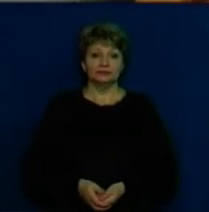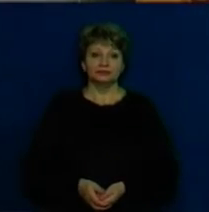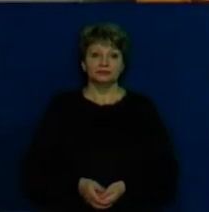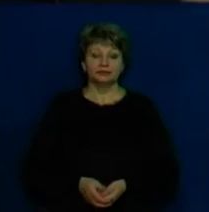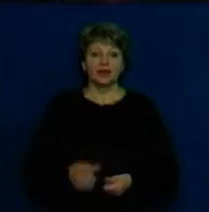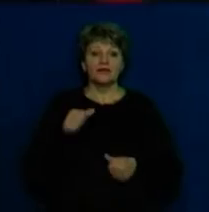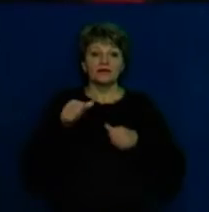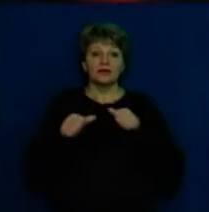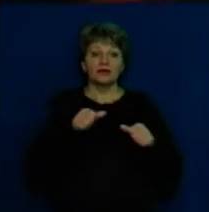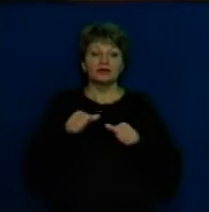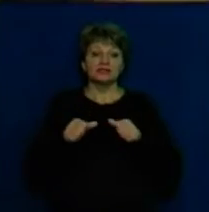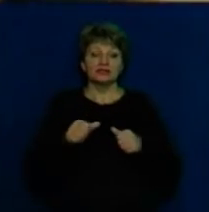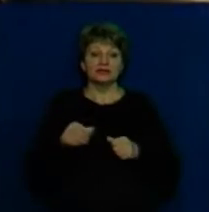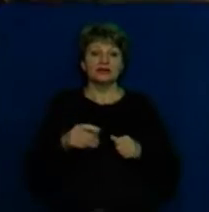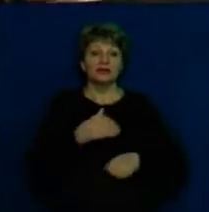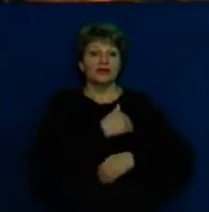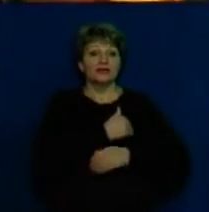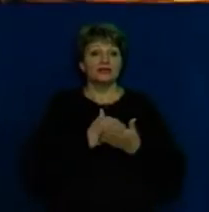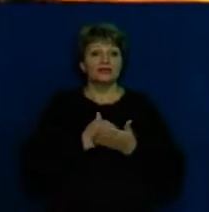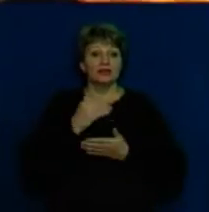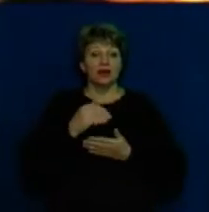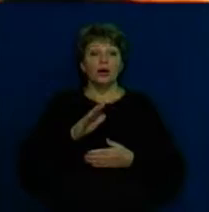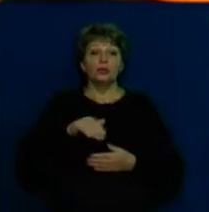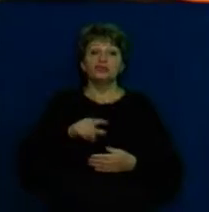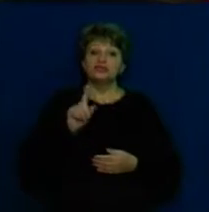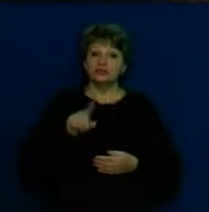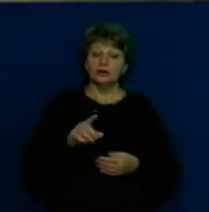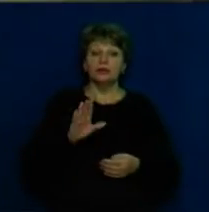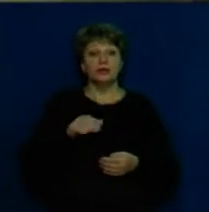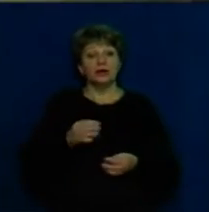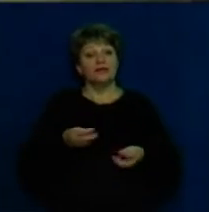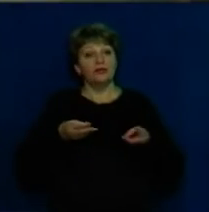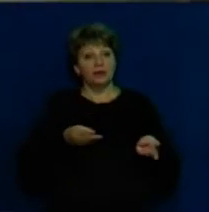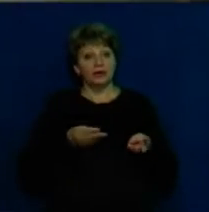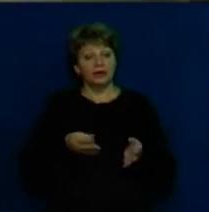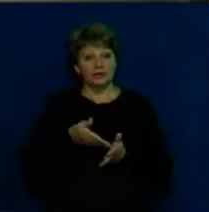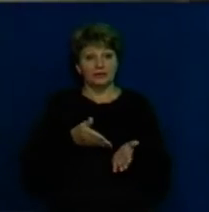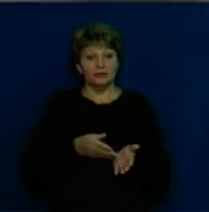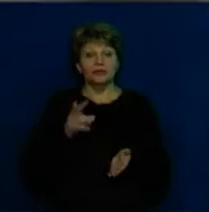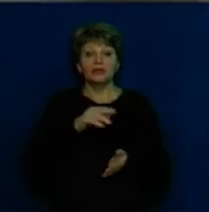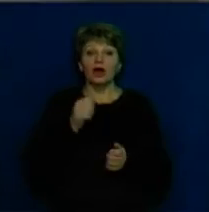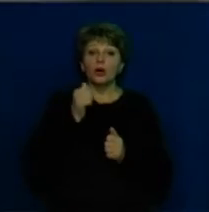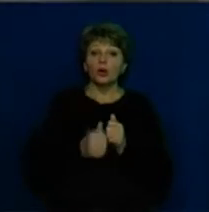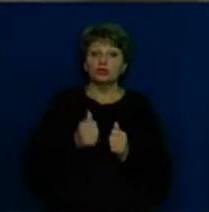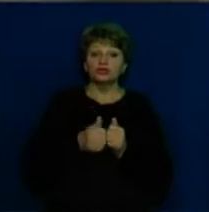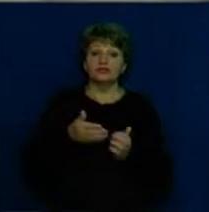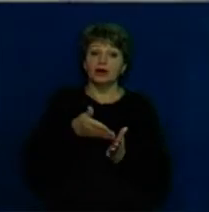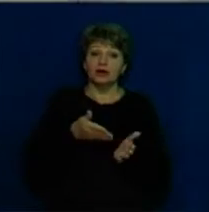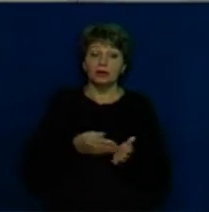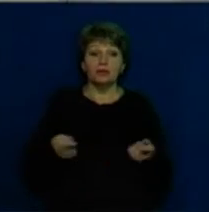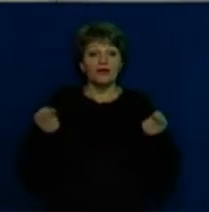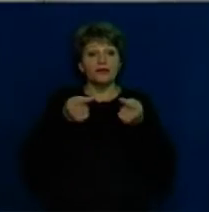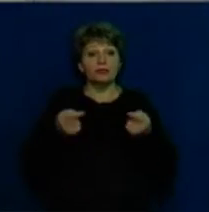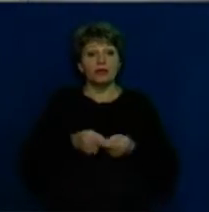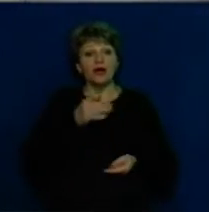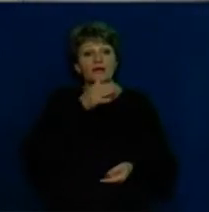Після того, як тісто підійде, сформувані вироби випікають у духовій шафі. Для кожного виду хліба відповідна температура та час. Час